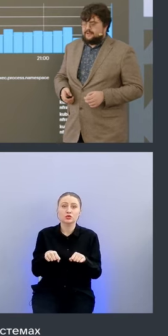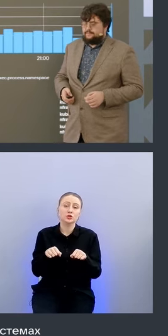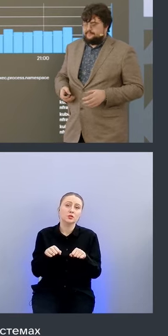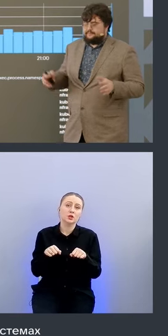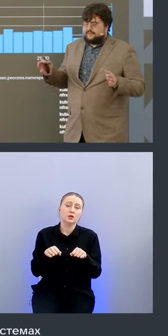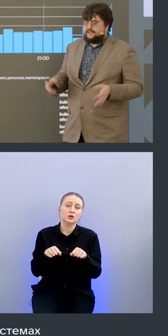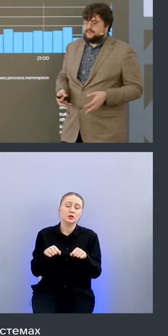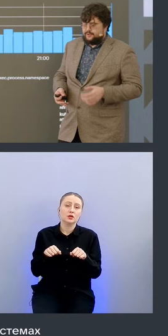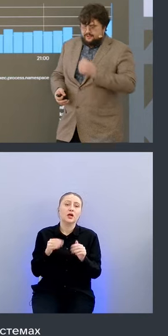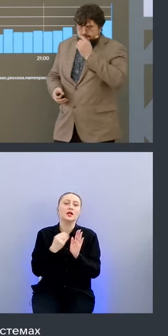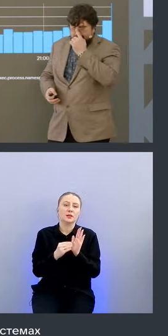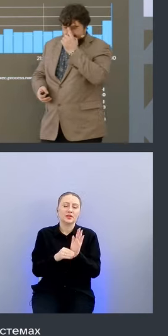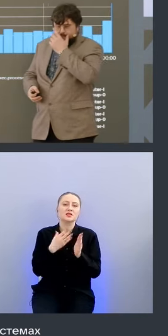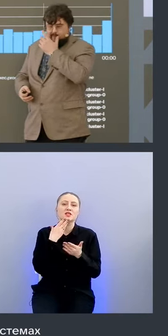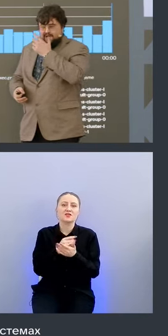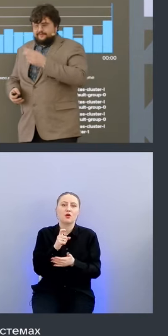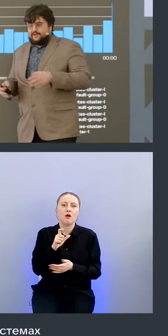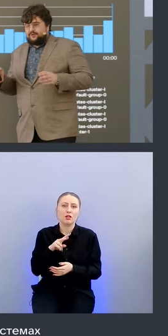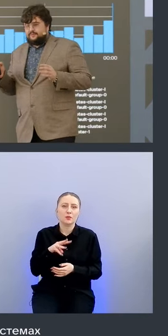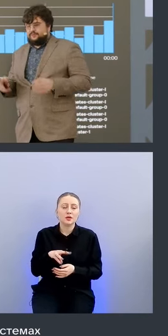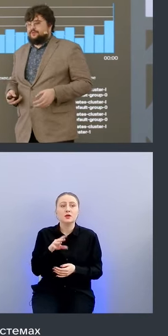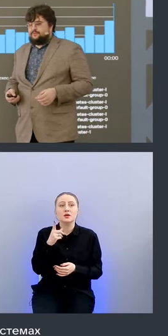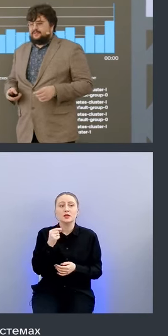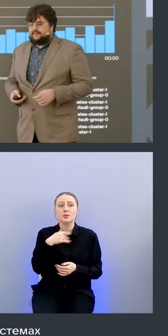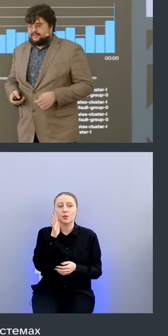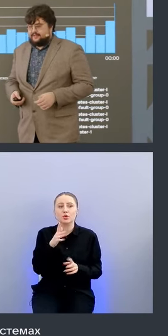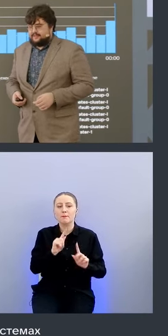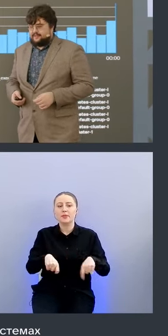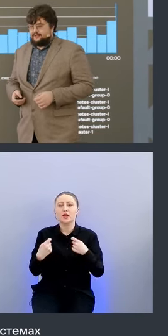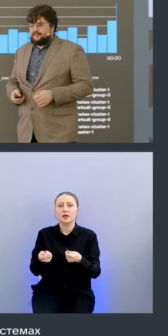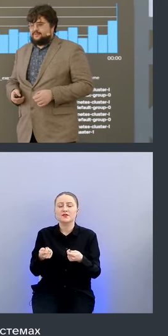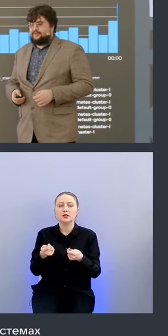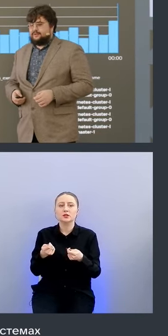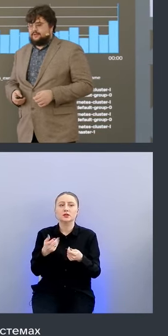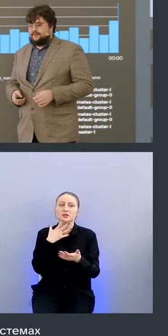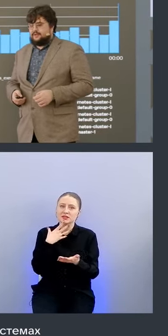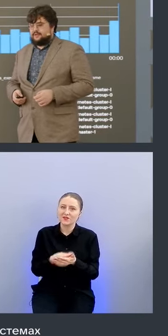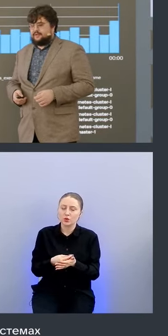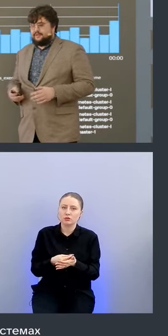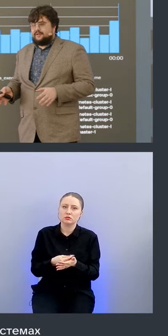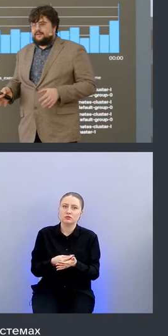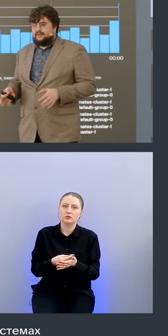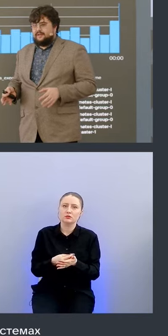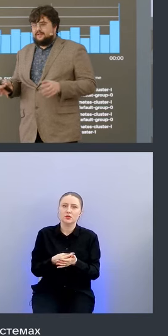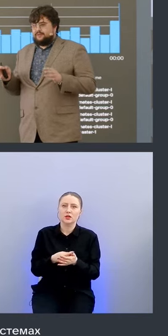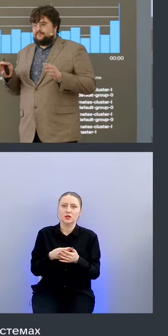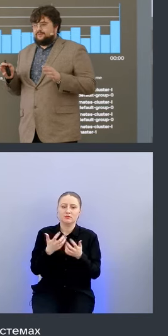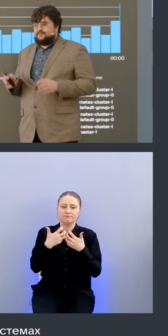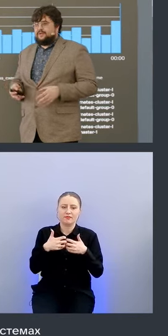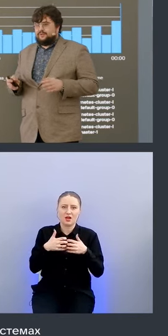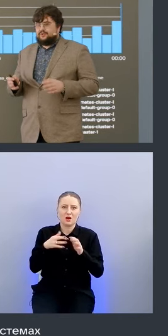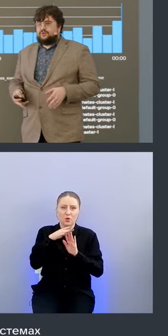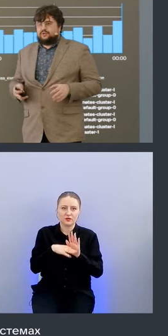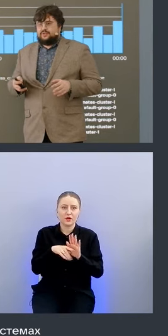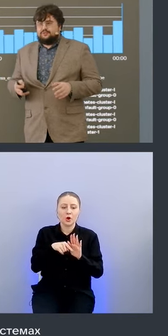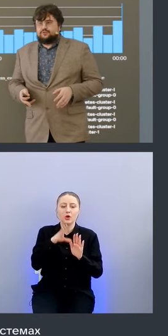написать свой холм в которой мы будем передавать свой конфиг который будет